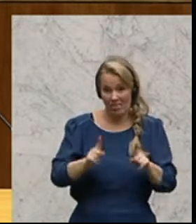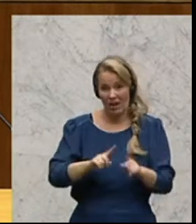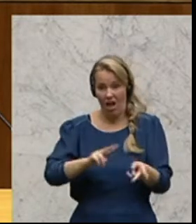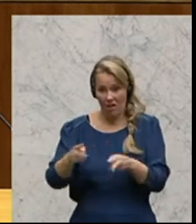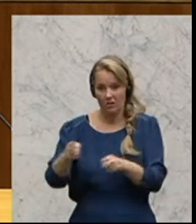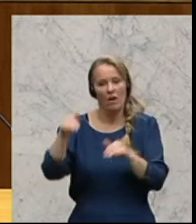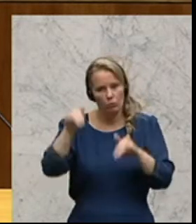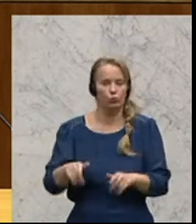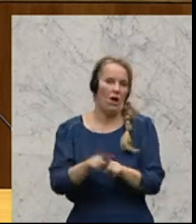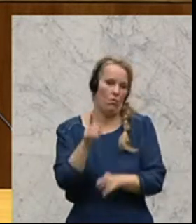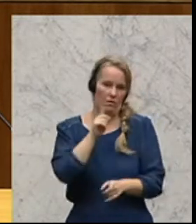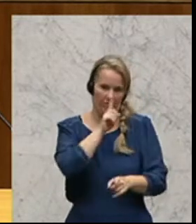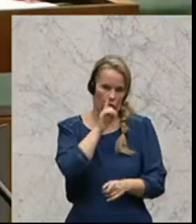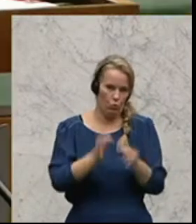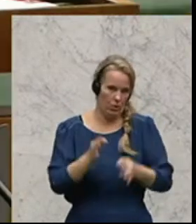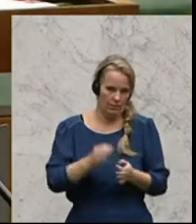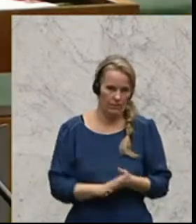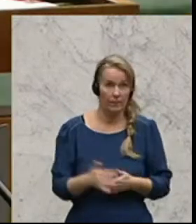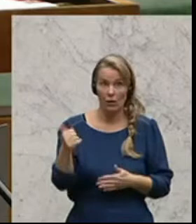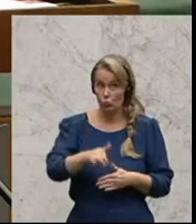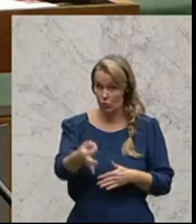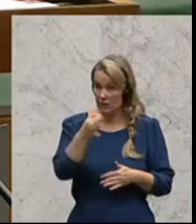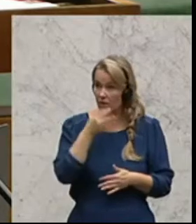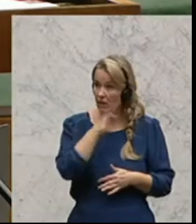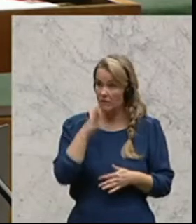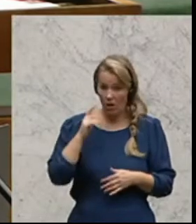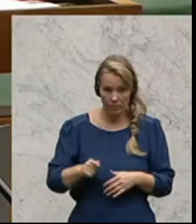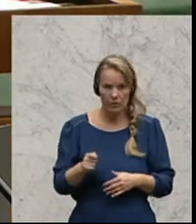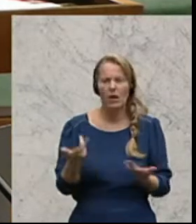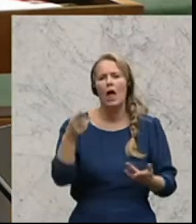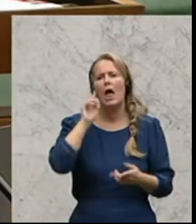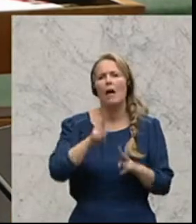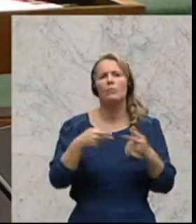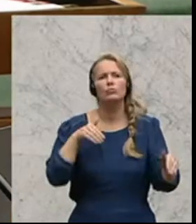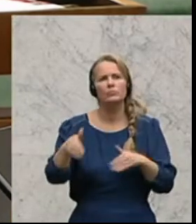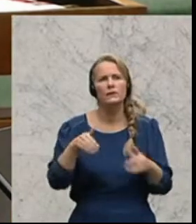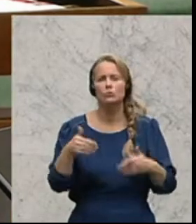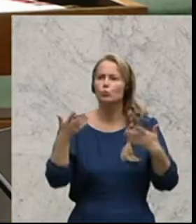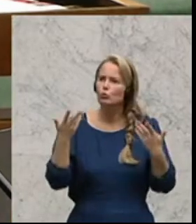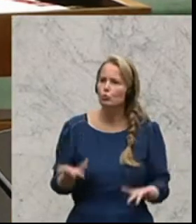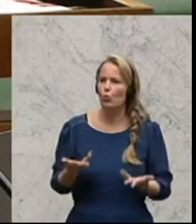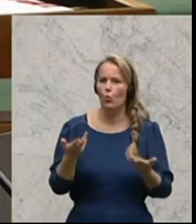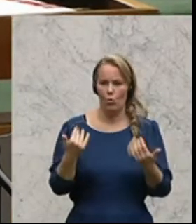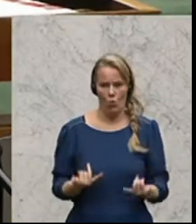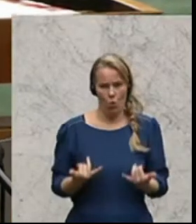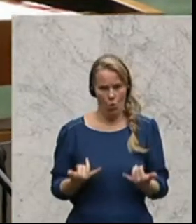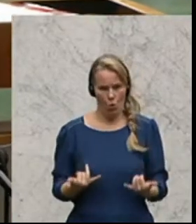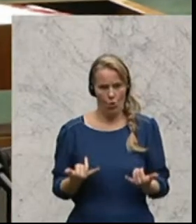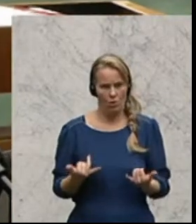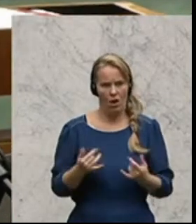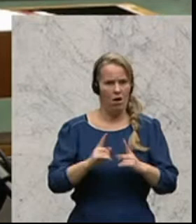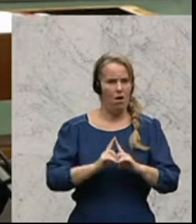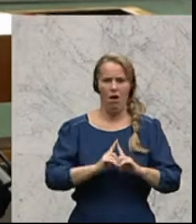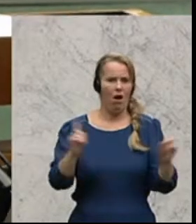muss. Zusatzfrage, Frau Abgeordnete. Herr Bundesminister, jetzt ist es natürlich so, dass wir heute über ganz